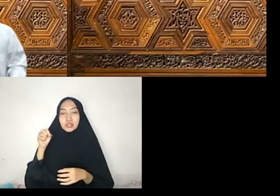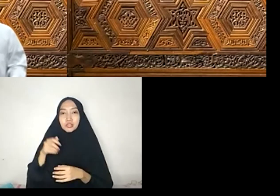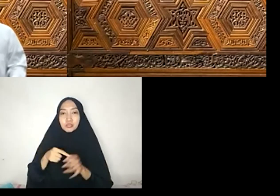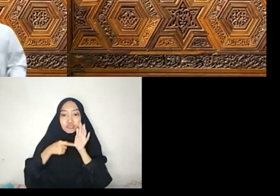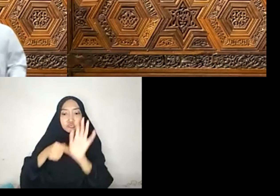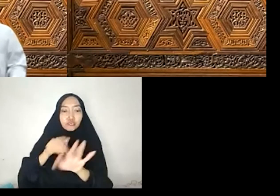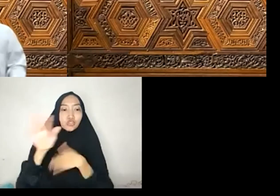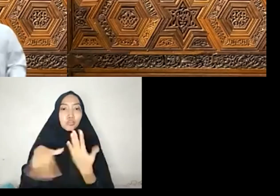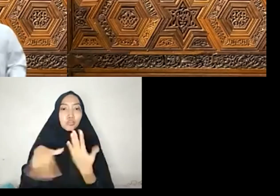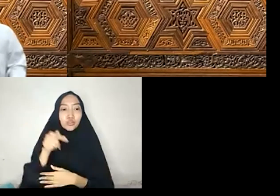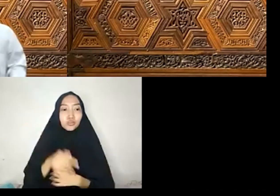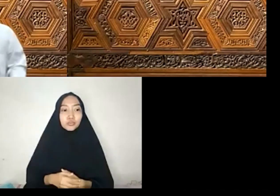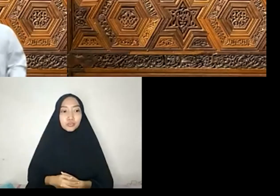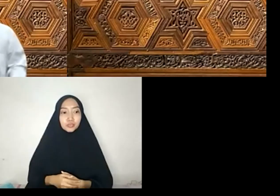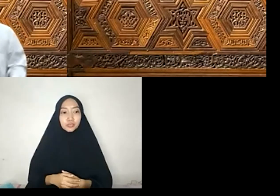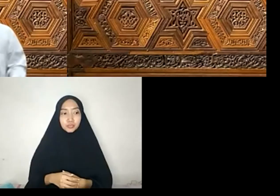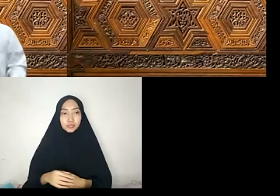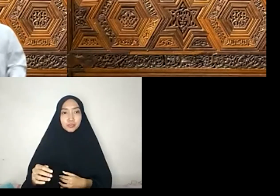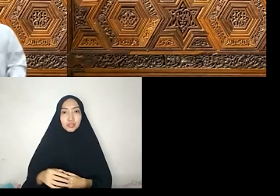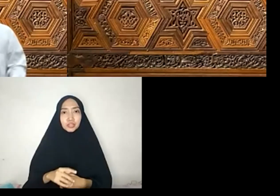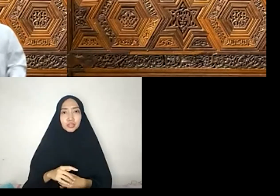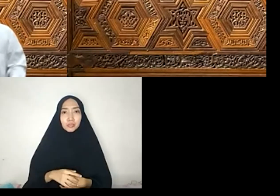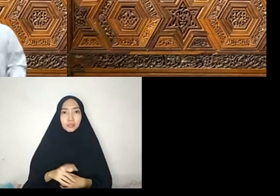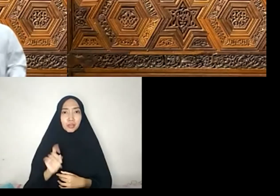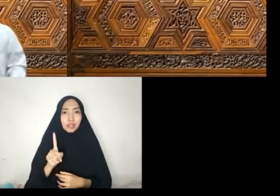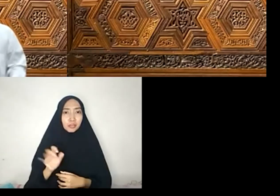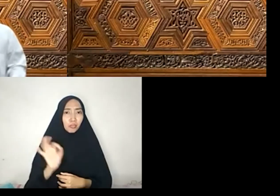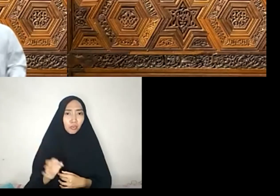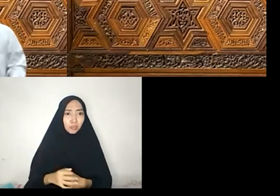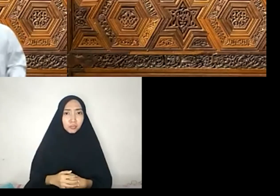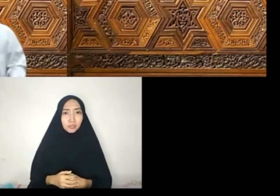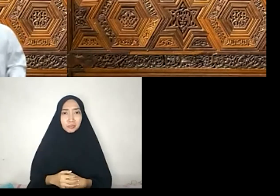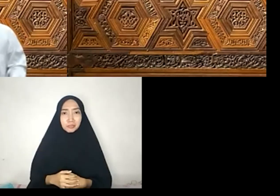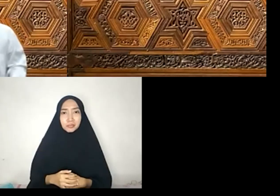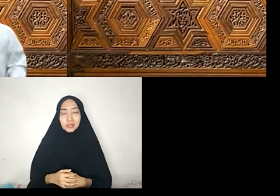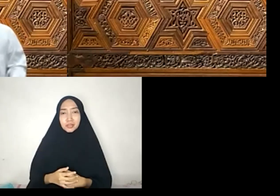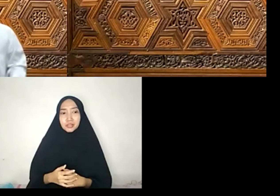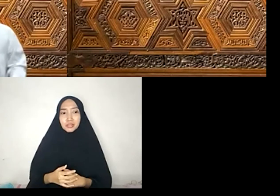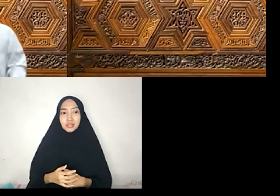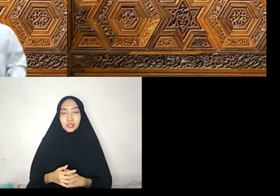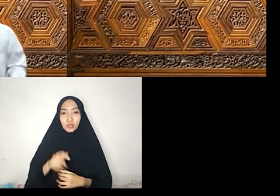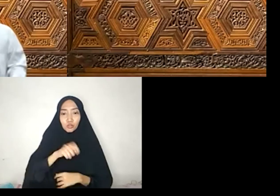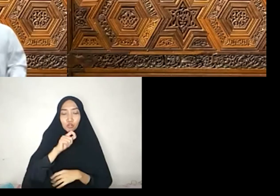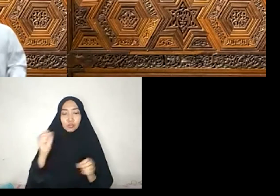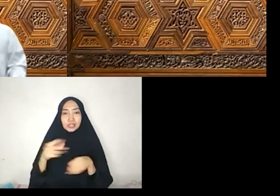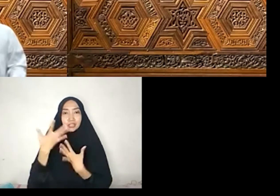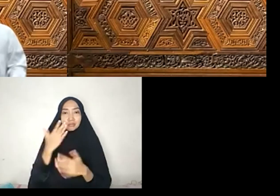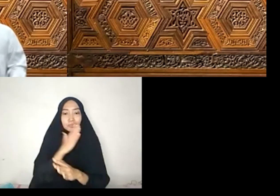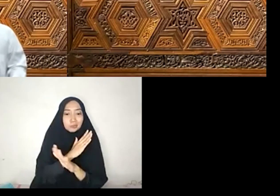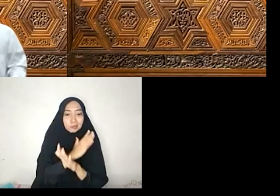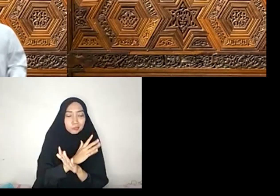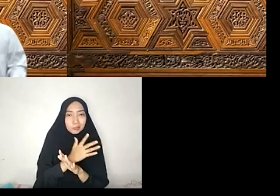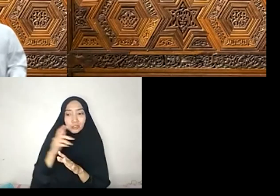Jadi menurut pandangan ini Tidak ada Satu hukum Islam pun Yang bertentangan Dengan